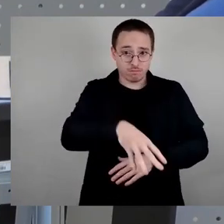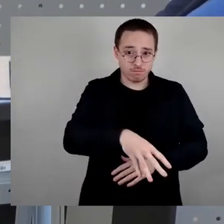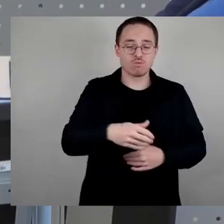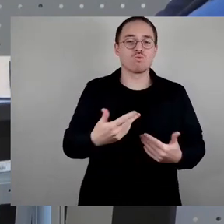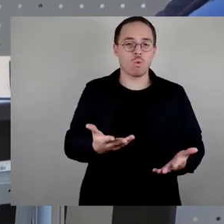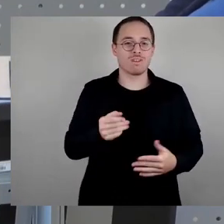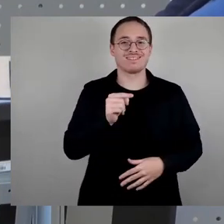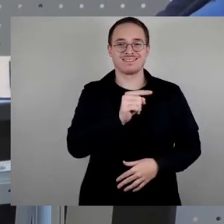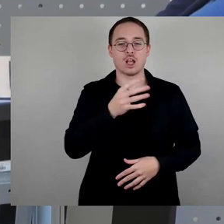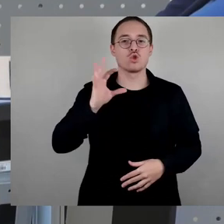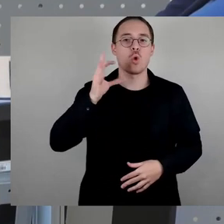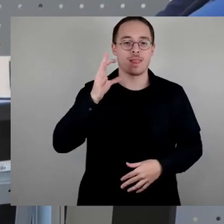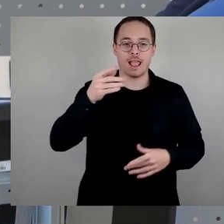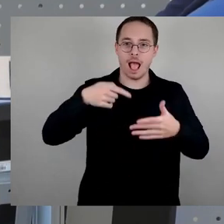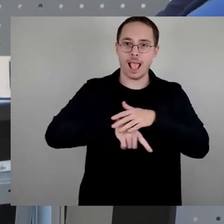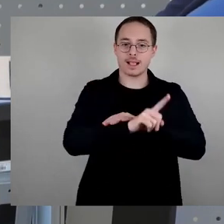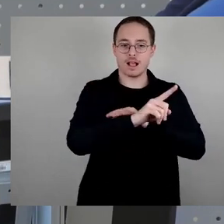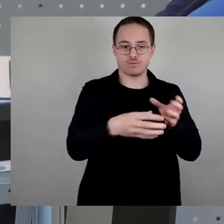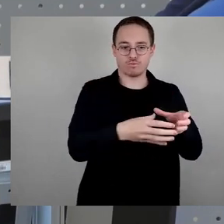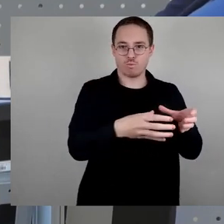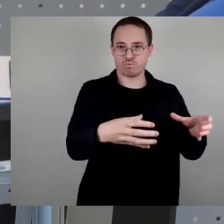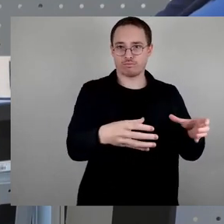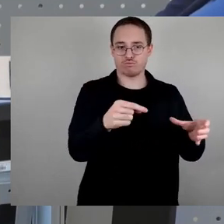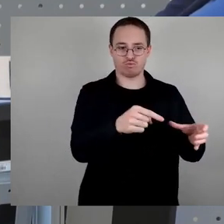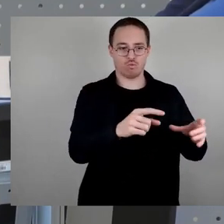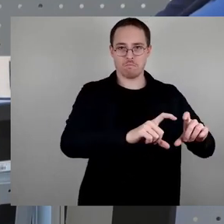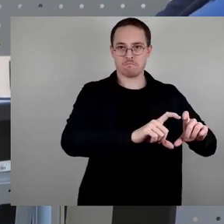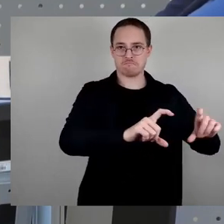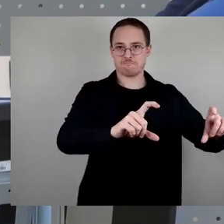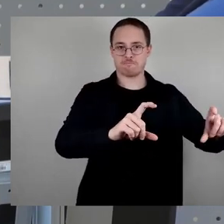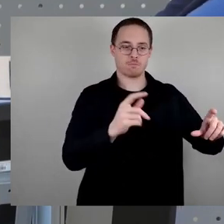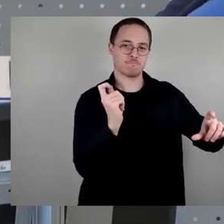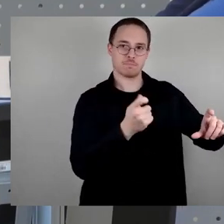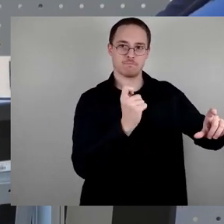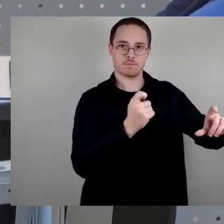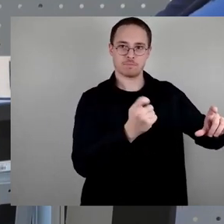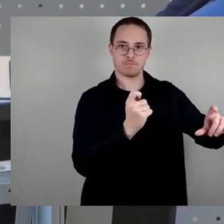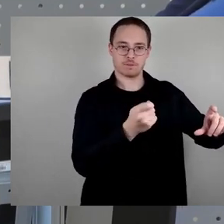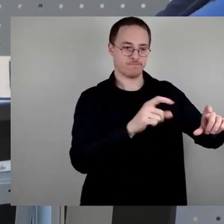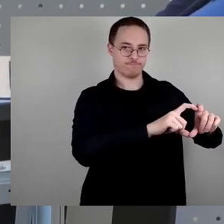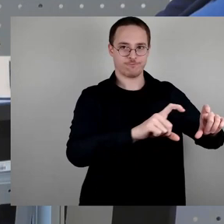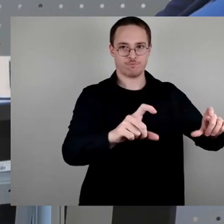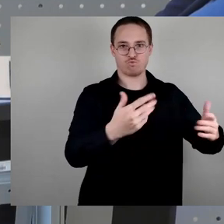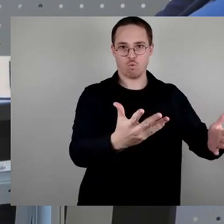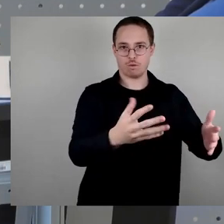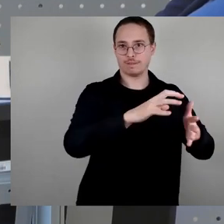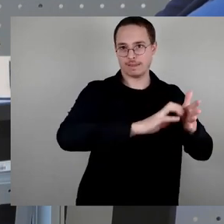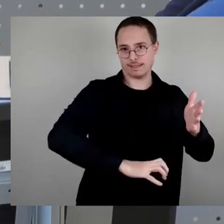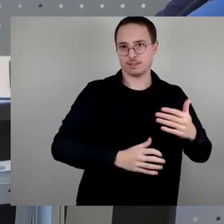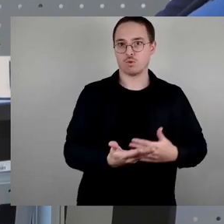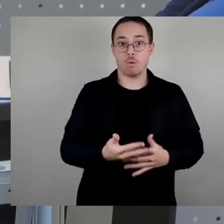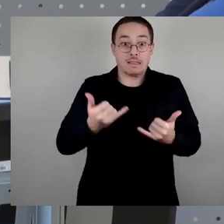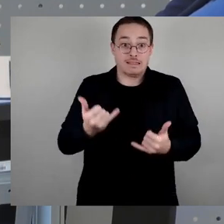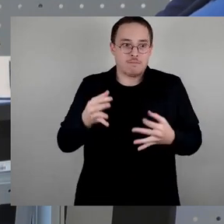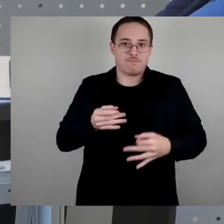Nun hat die Verwaltung, ohne jemandem Bescheid zu sagen, den Gedenktext aus dem Gedenkkloeingang flexen lassen.